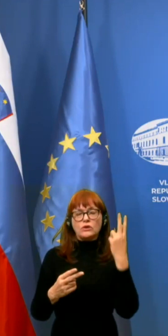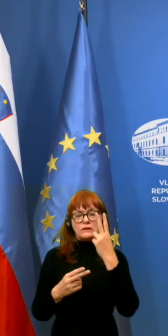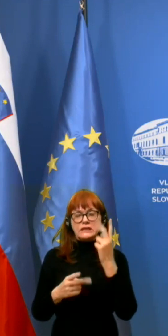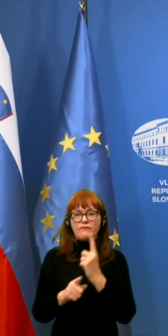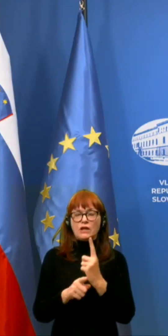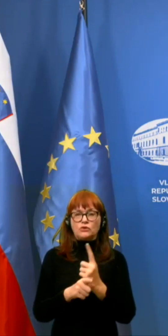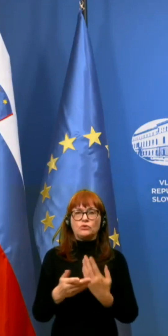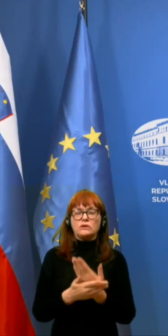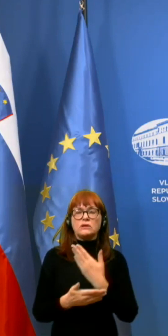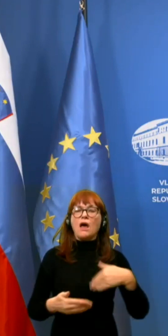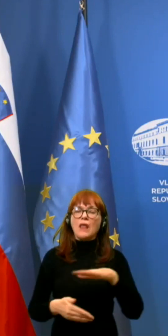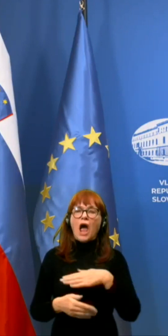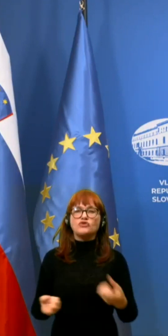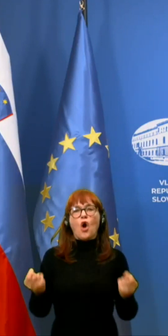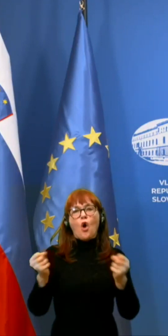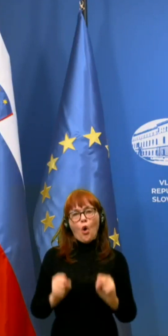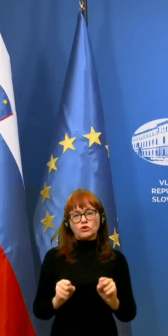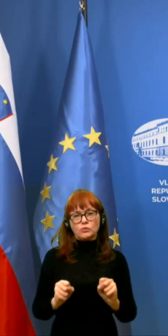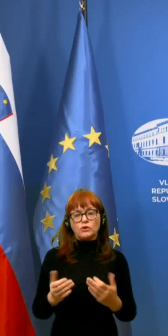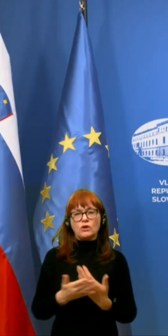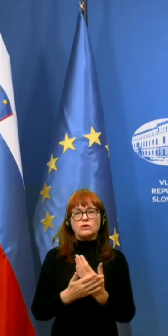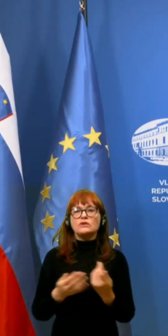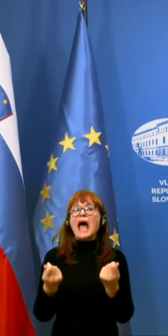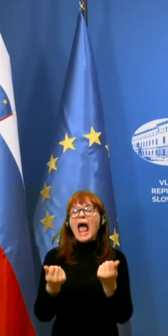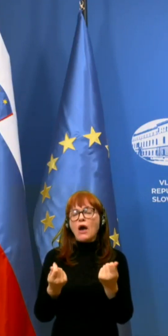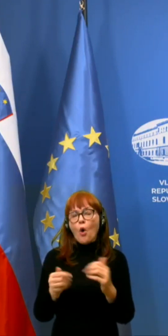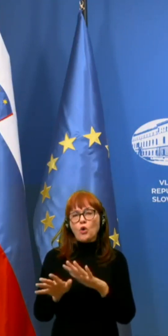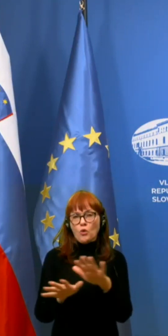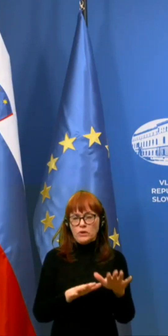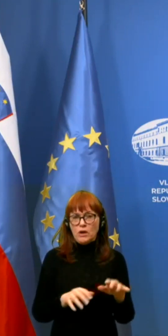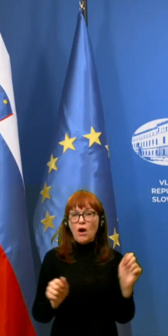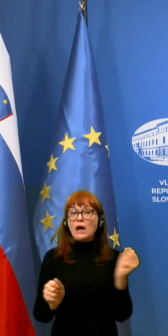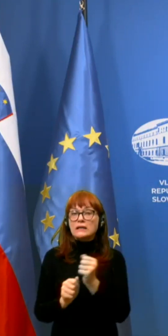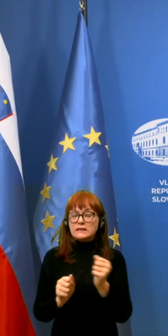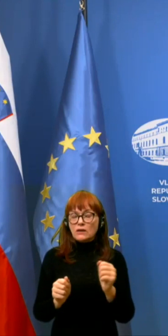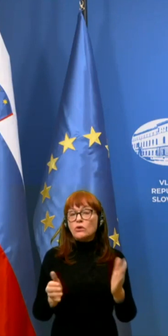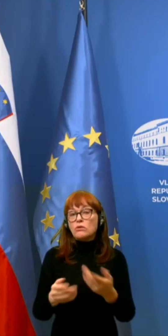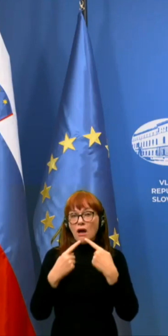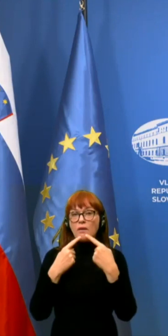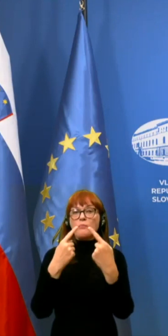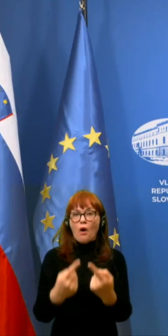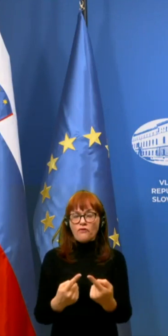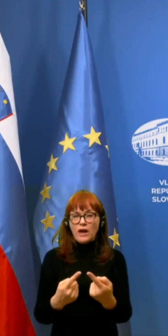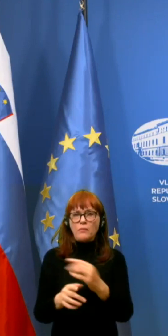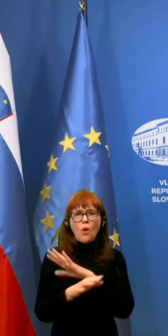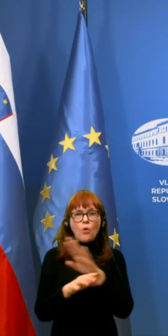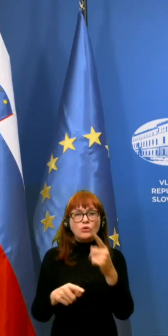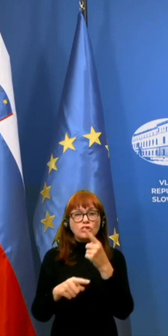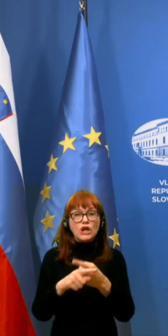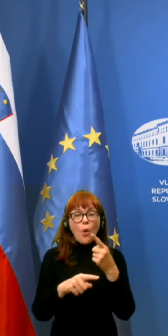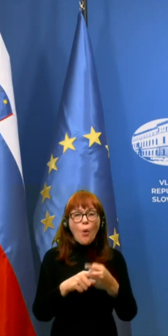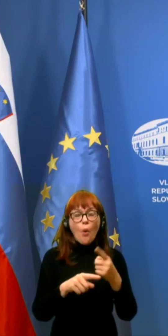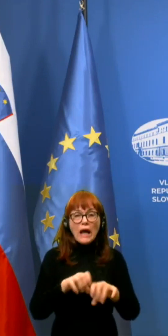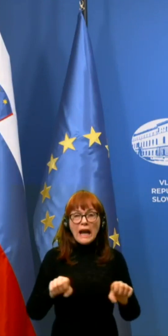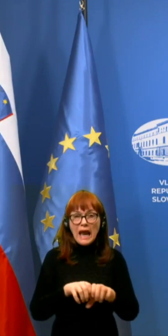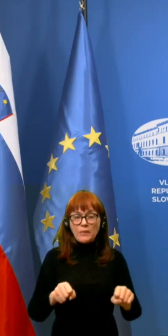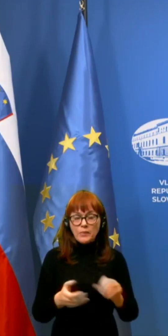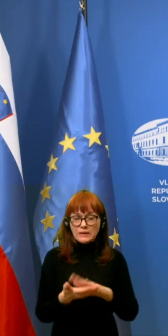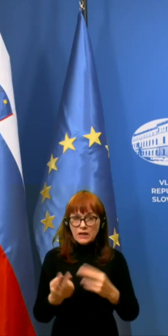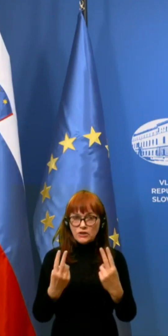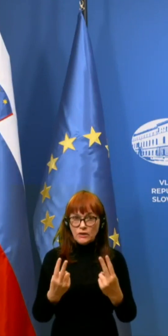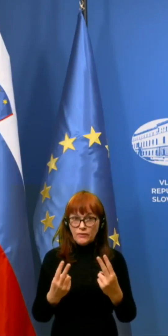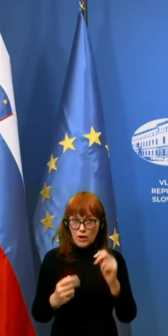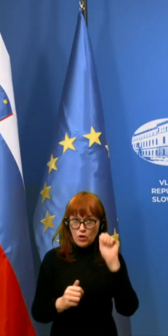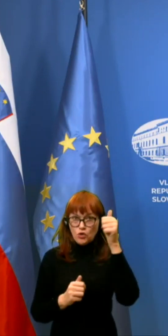tudi za naše gospodarstvo, za ekonomijo. Zato naj seveda povem, da so vsi te ukrepi, ki začnejo veljati kot